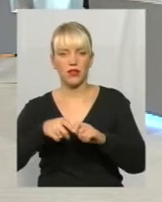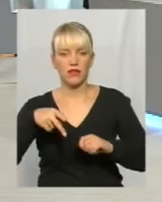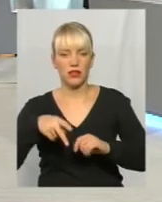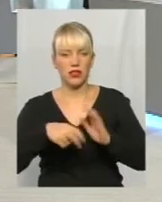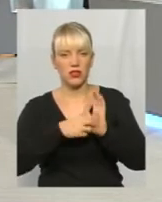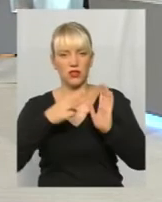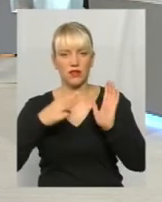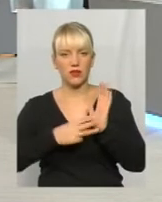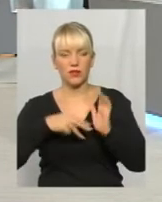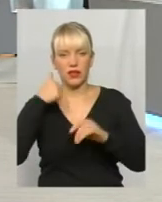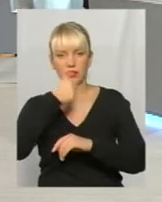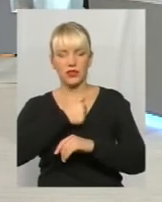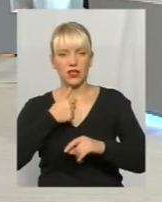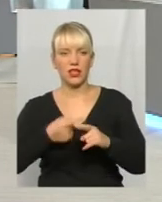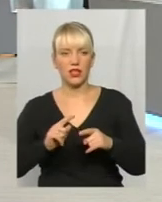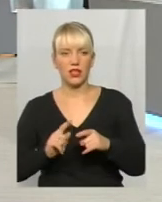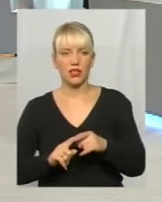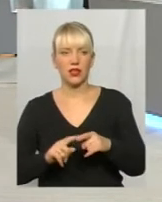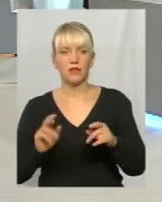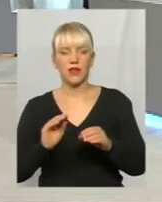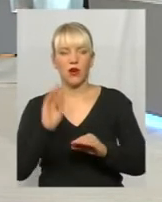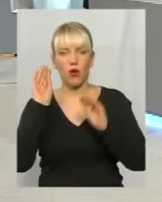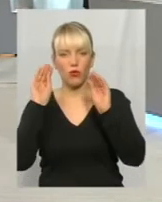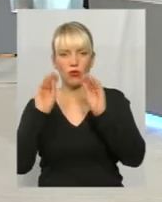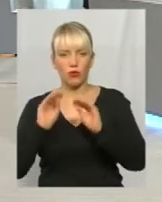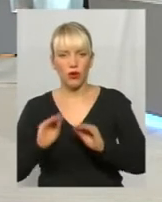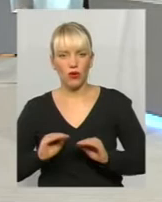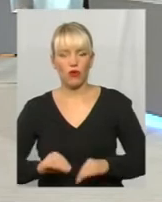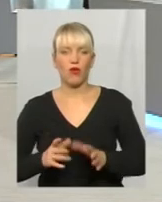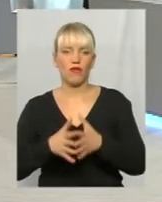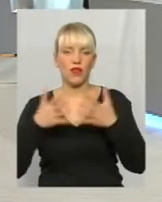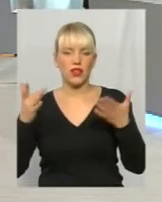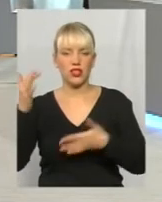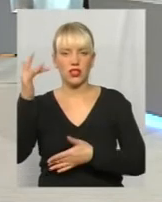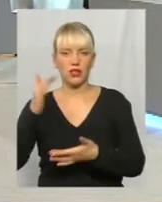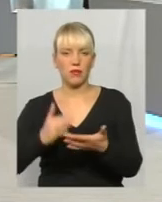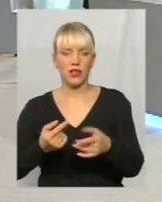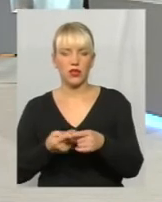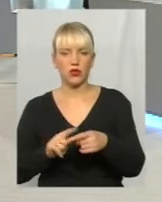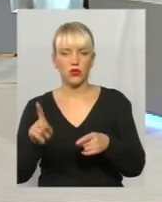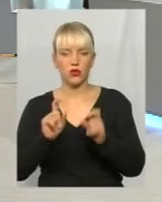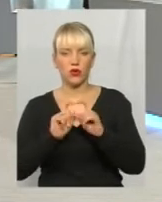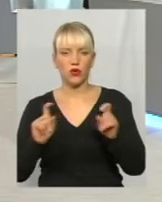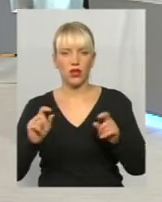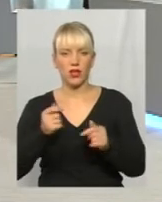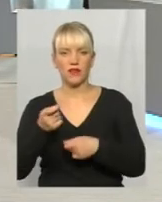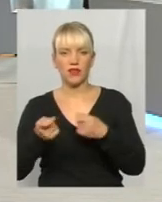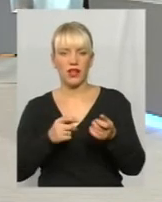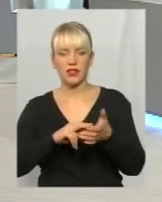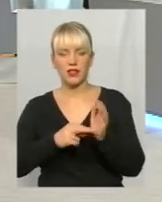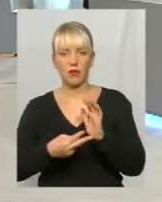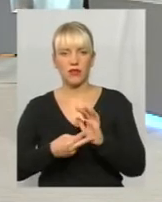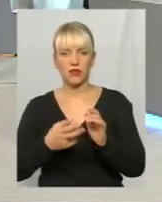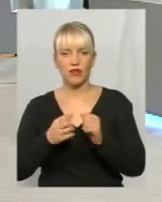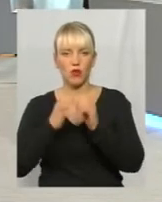рік. В жиновні колегі опубліковано величезний перелік того, що органи влади запланували